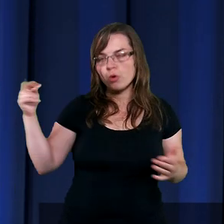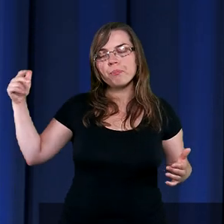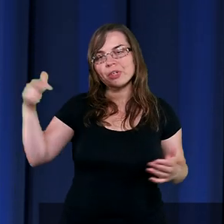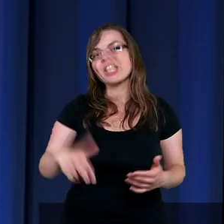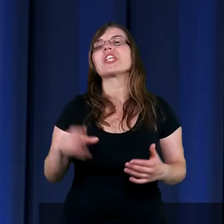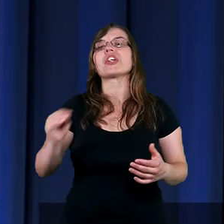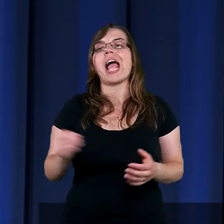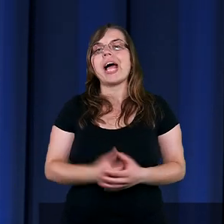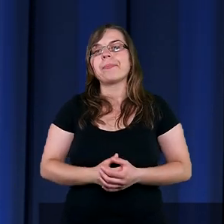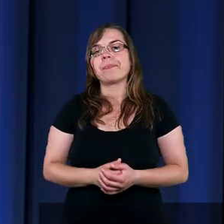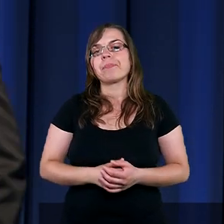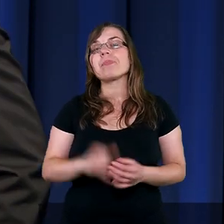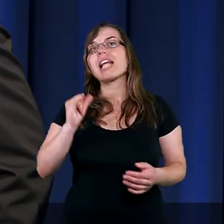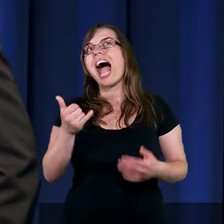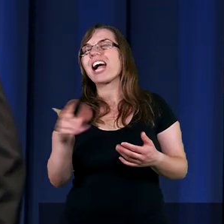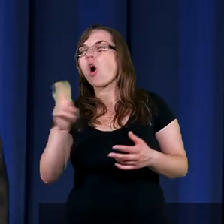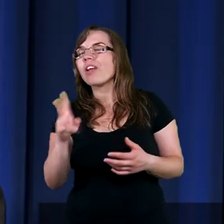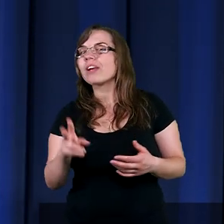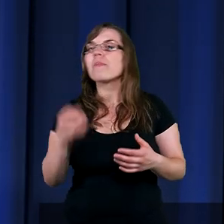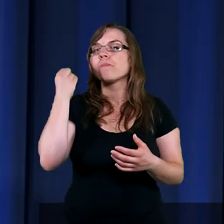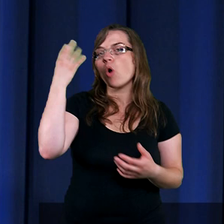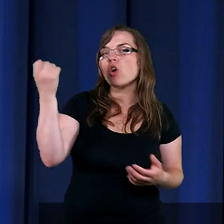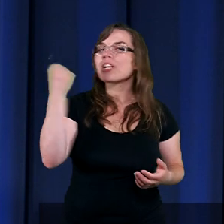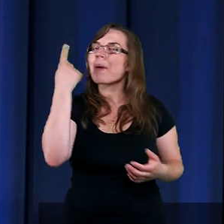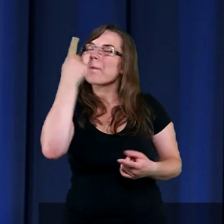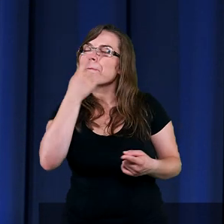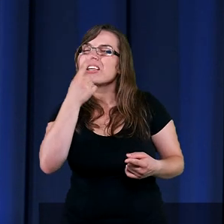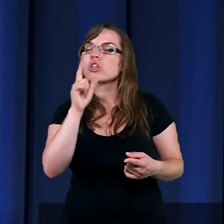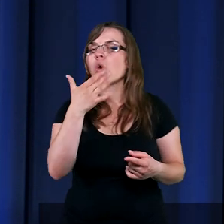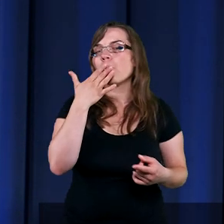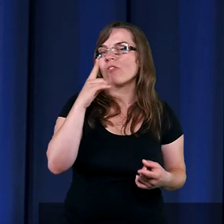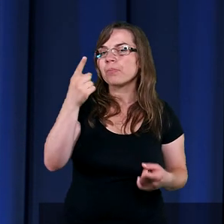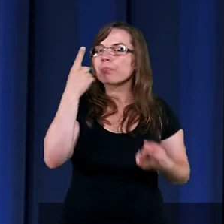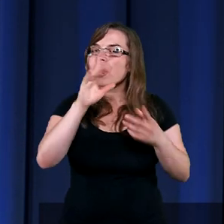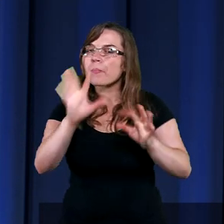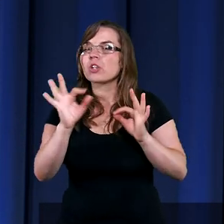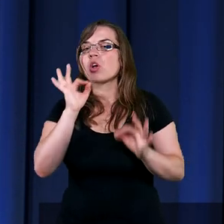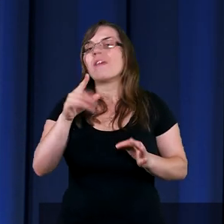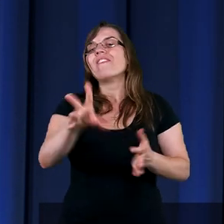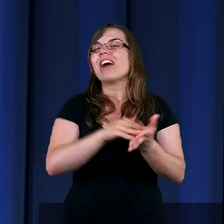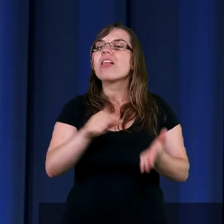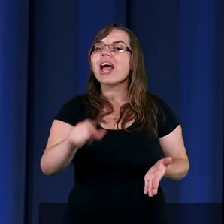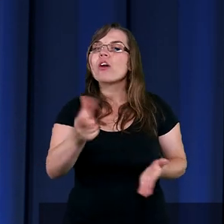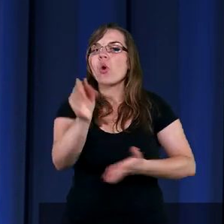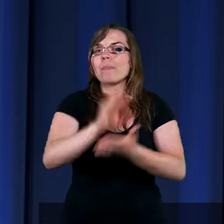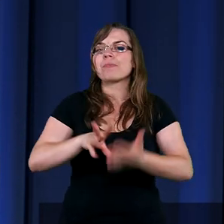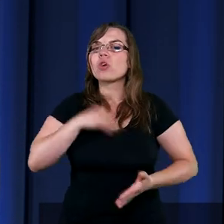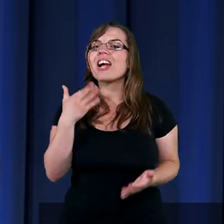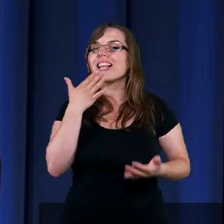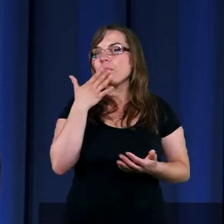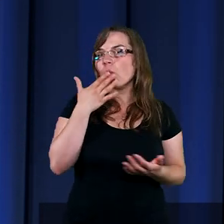Aczkolwiek o Mojżeszu trzeba uważać, co mówimy. Bo Mojżesz, wiecie, według tego, co Pismo Święte mówi,